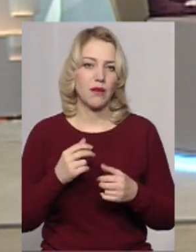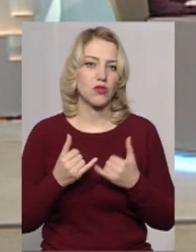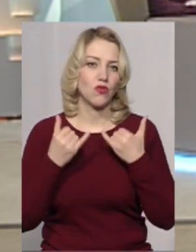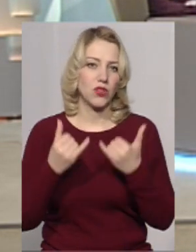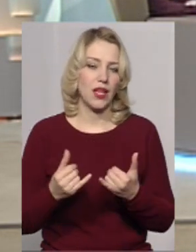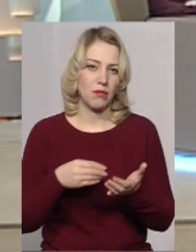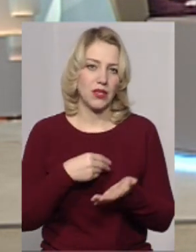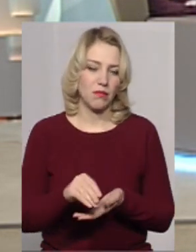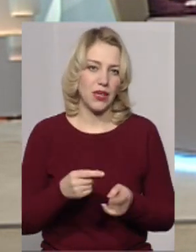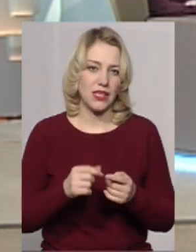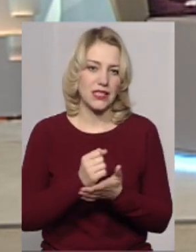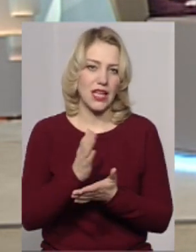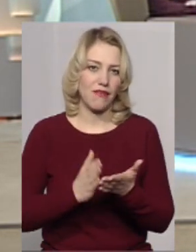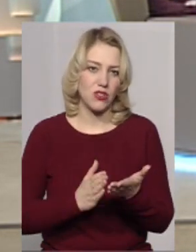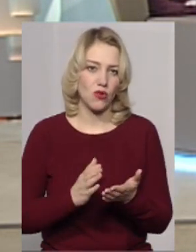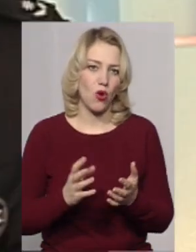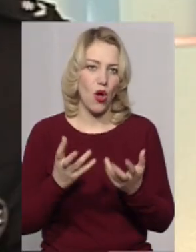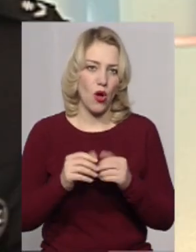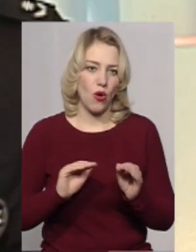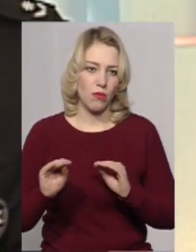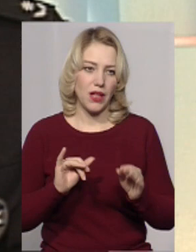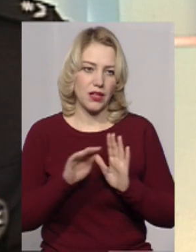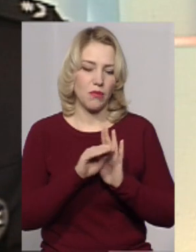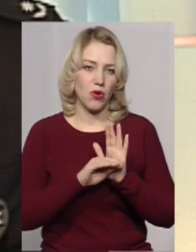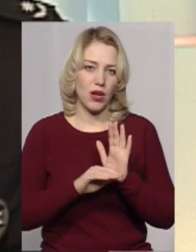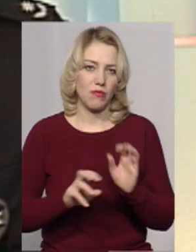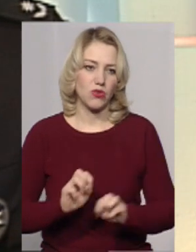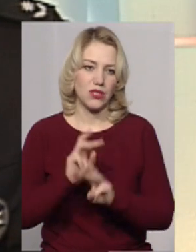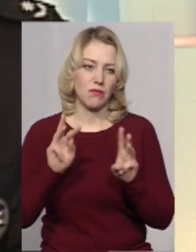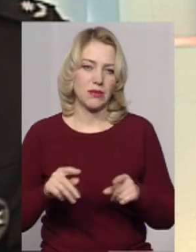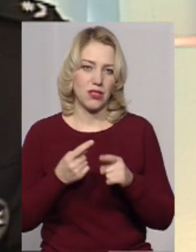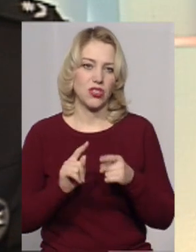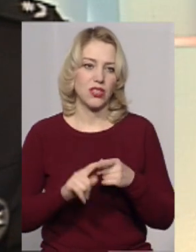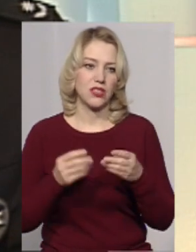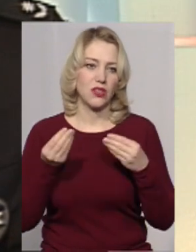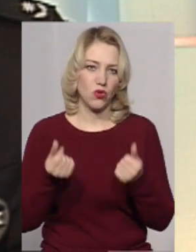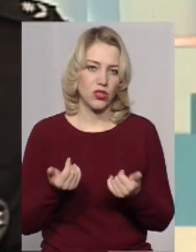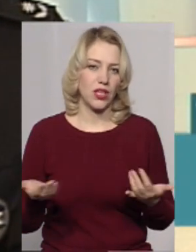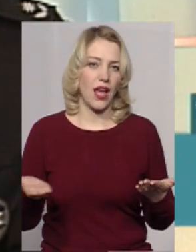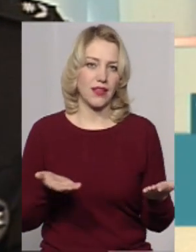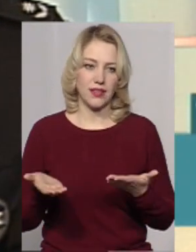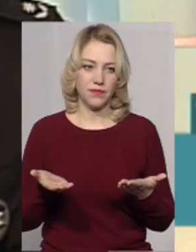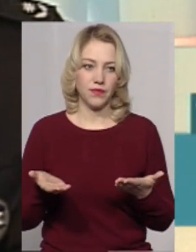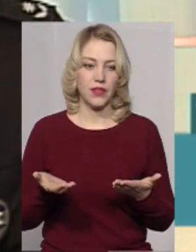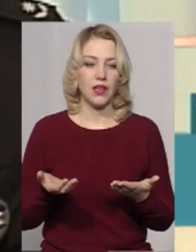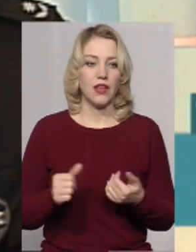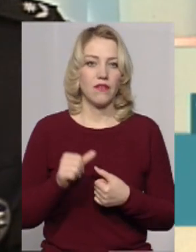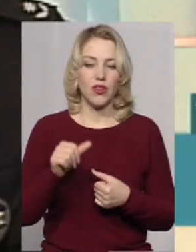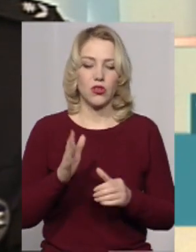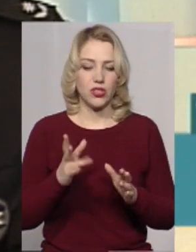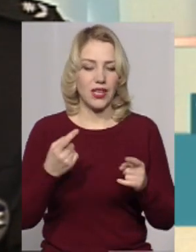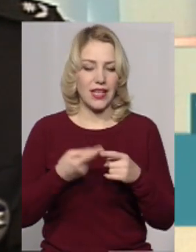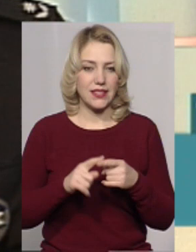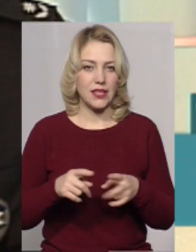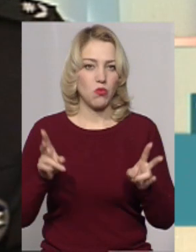придбання серверного обладнання і програмного забезпечення. Це кошти, які виключно тільки на